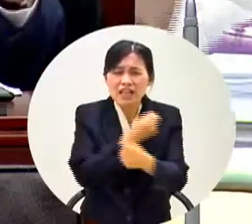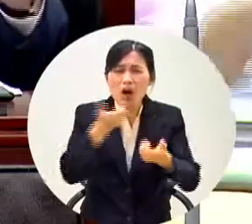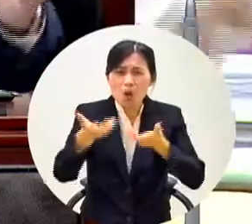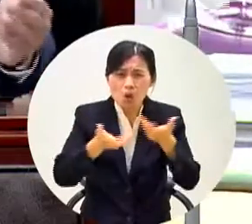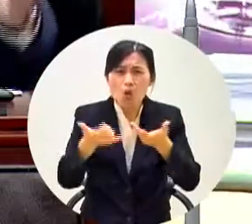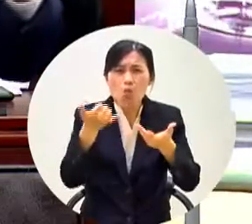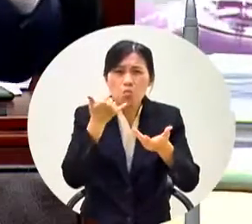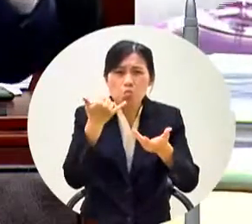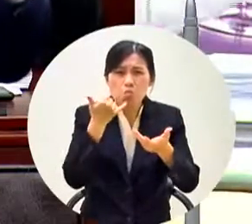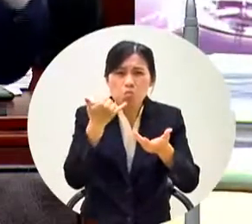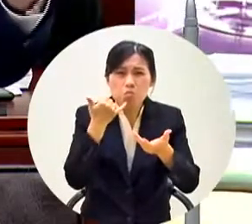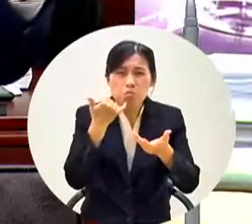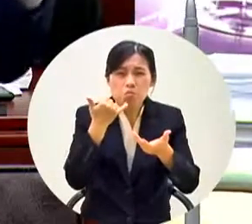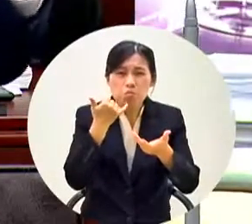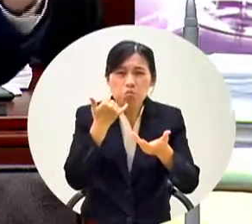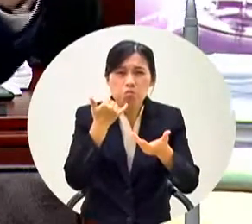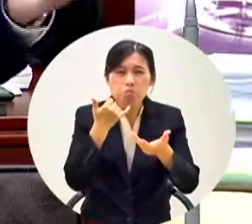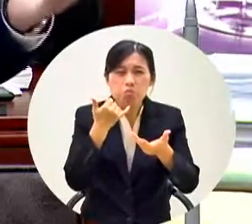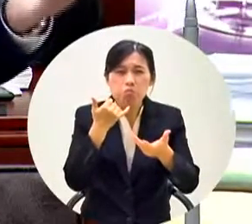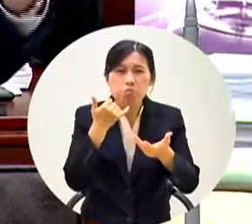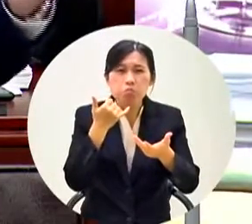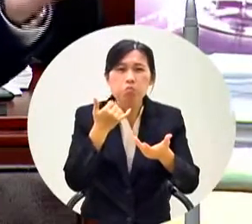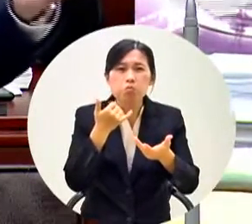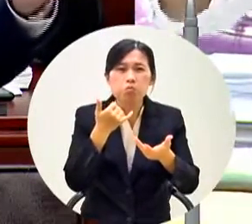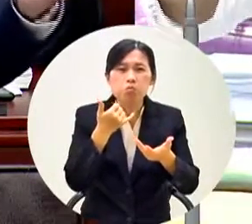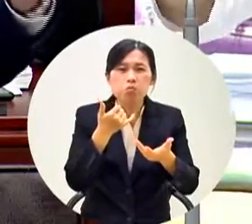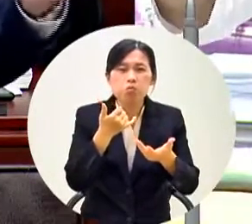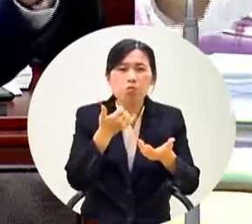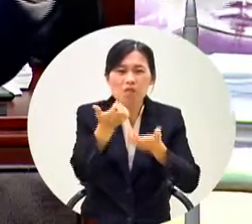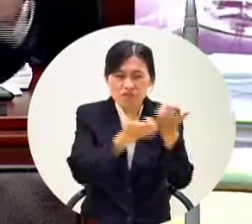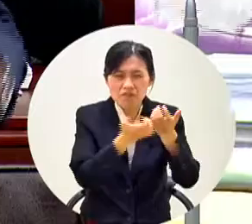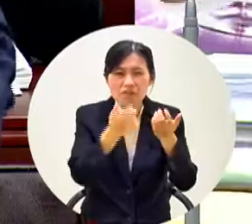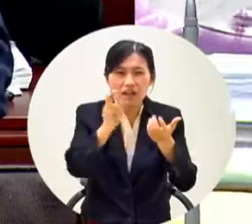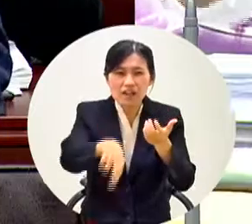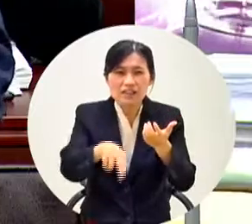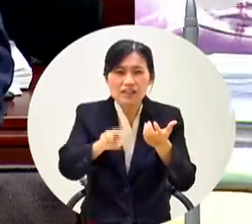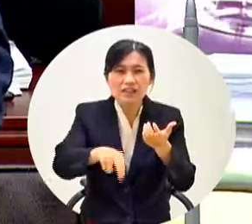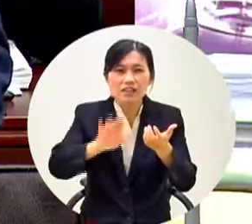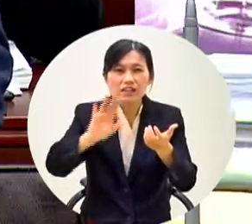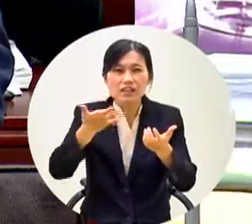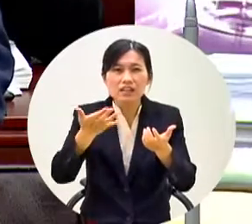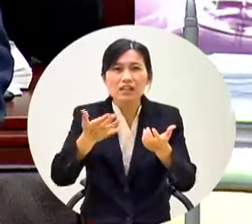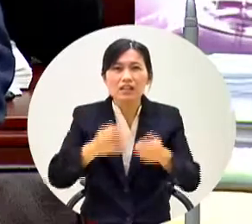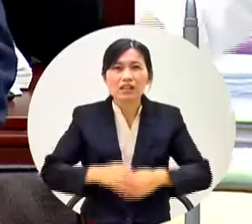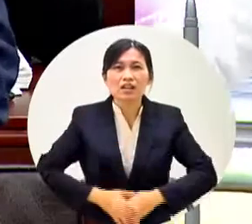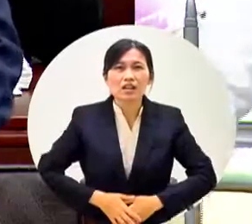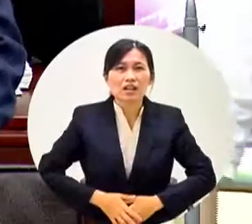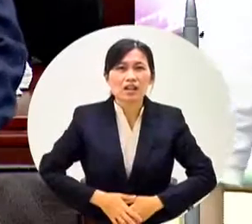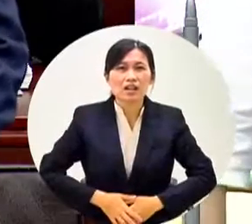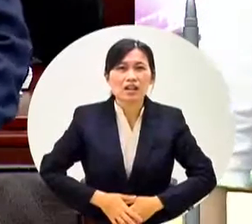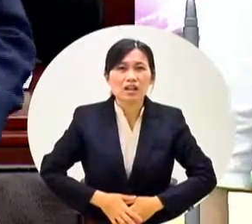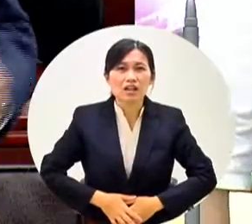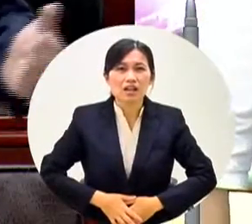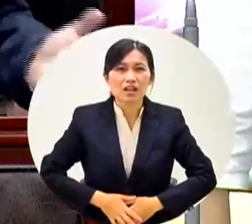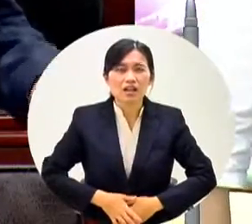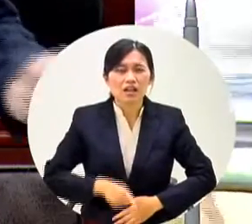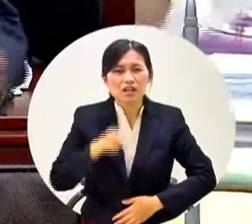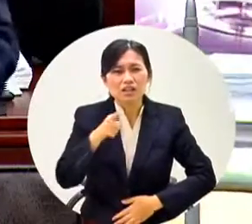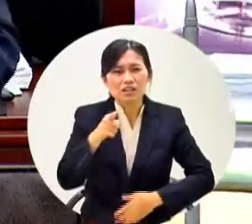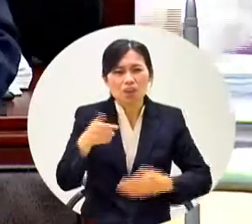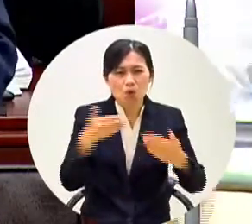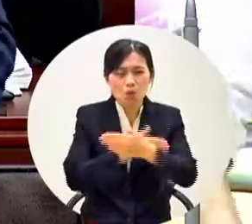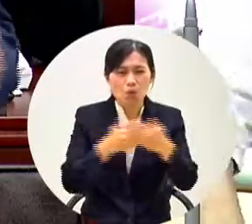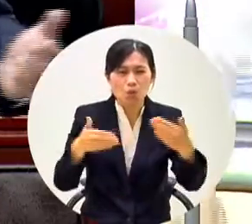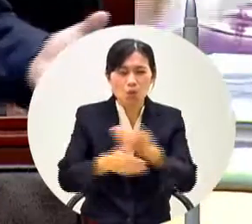請問請問譬如說現在各個學校營養午餐難道全高雄市要統一招標營午餐嗎我猜你這個位交通勃動就